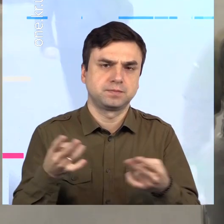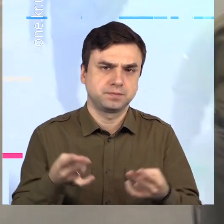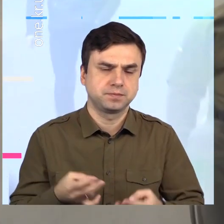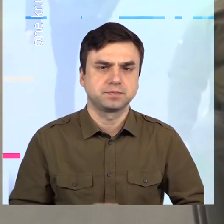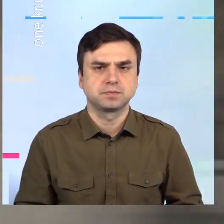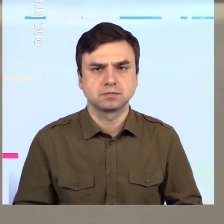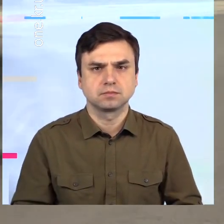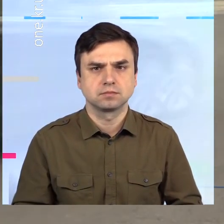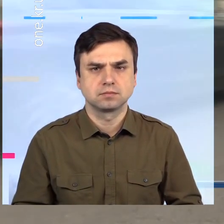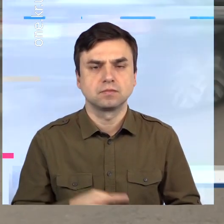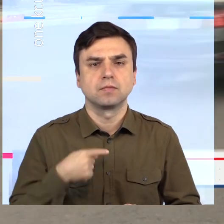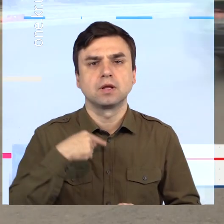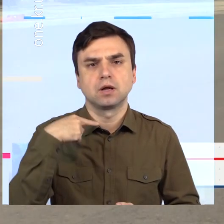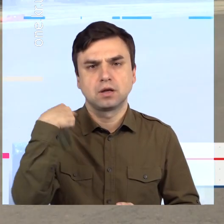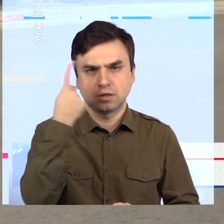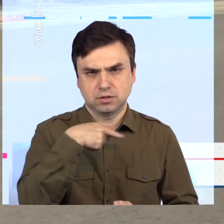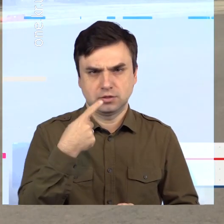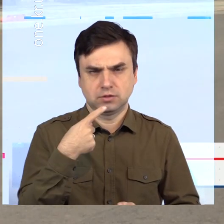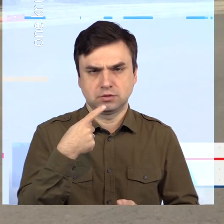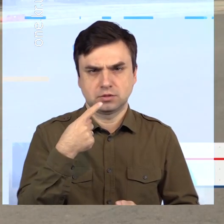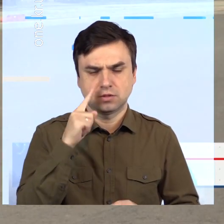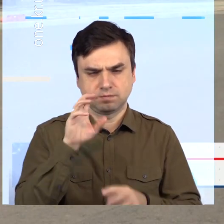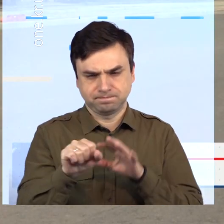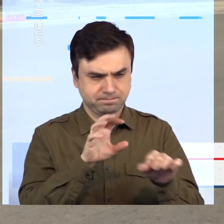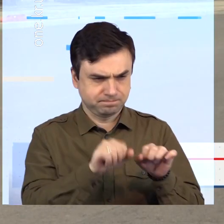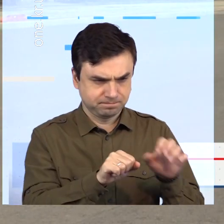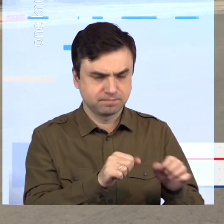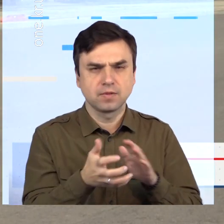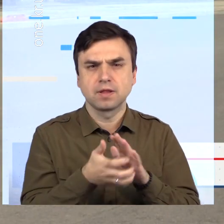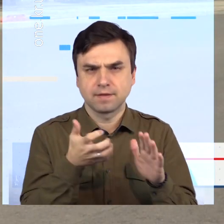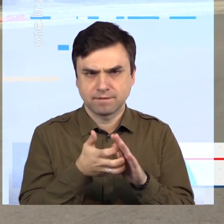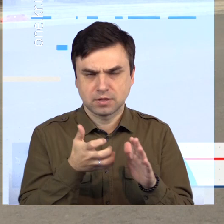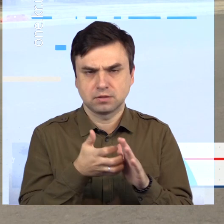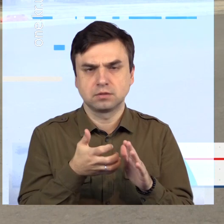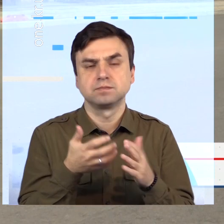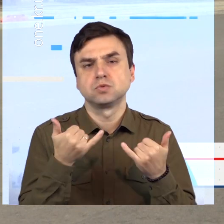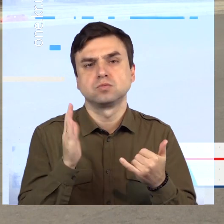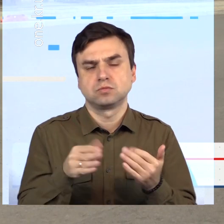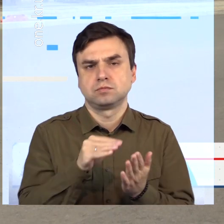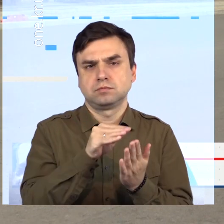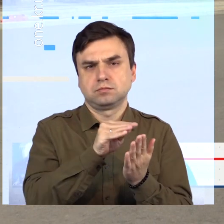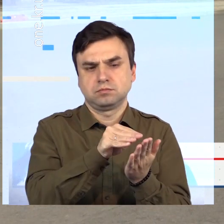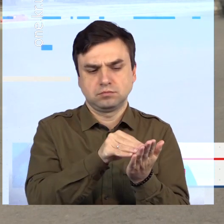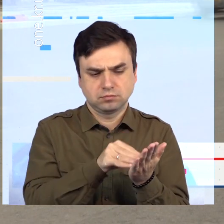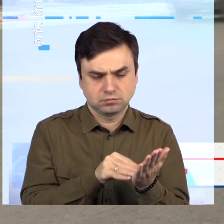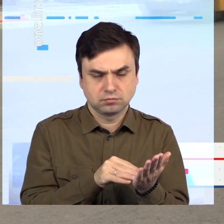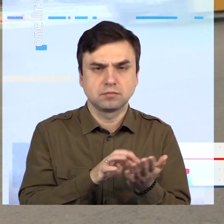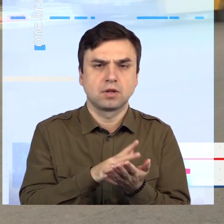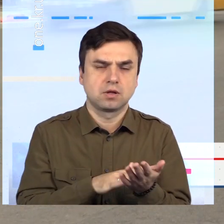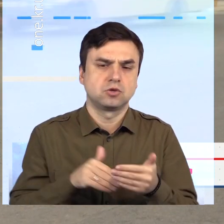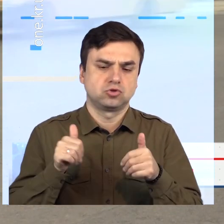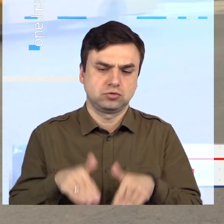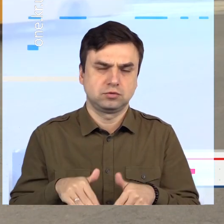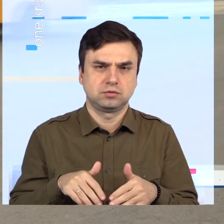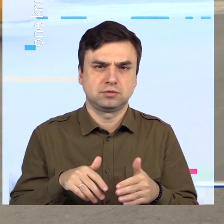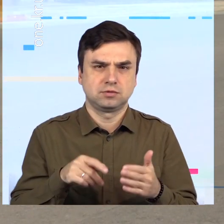маломобільних категорій. Я особисто показав всі ці недостатки і вже сьогодні будемо зробити протокол, буде прийматися рішення на